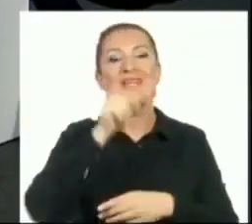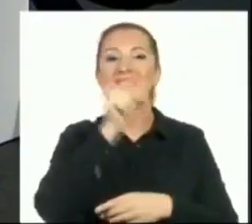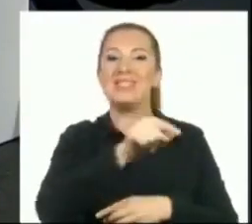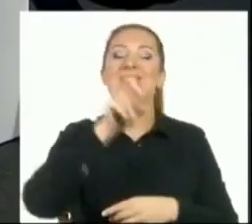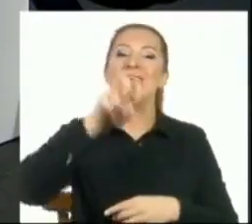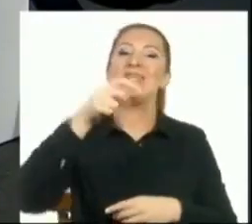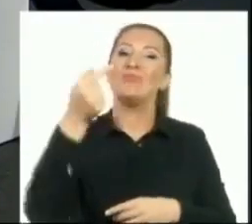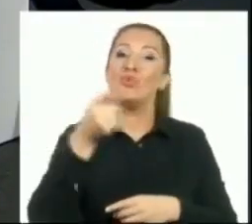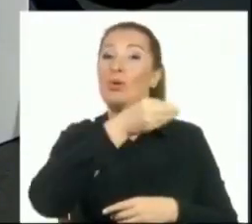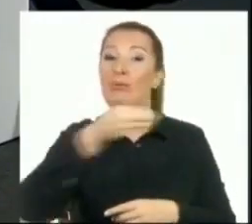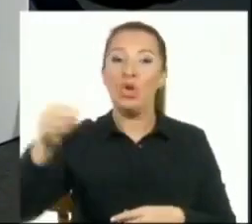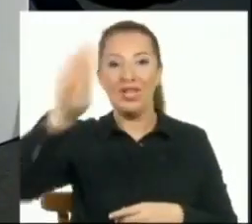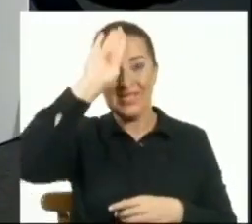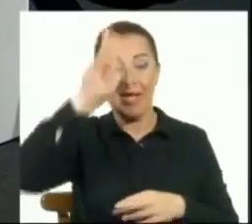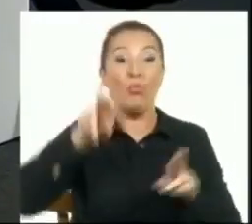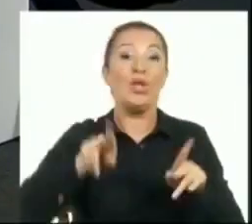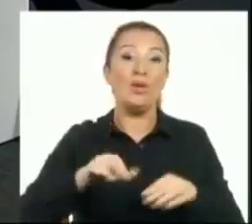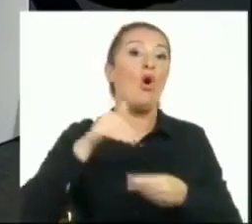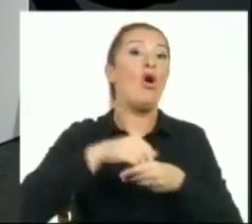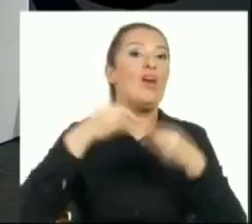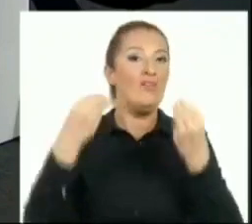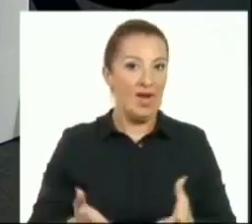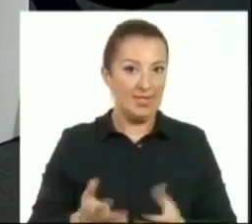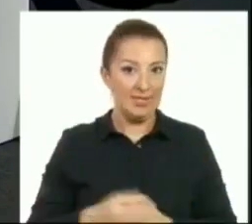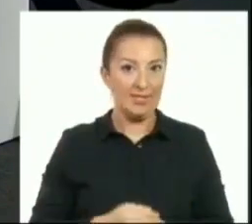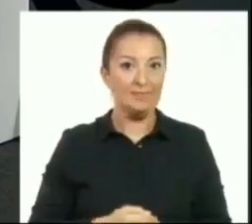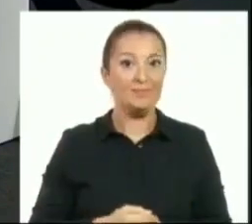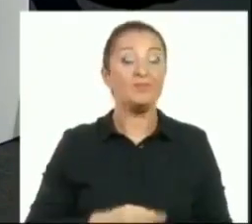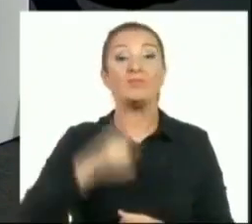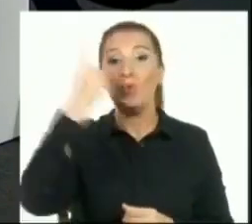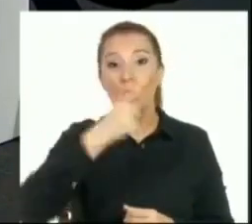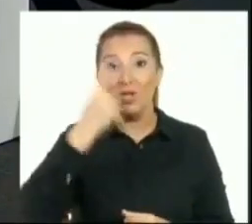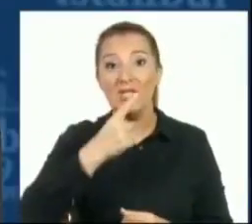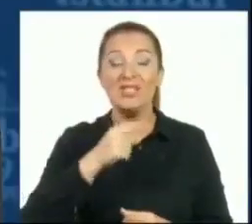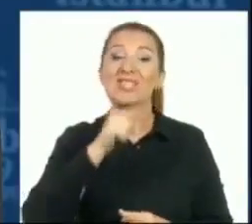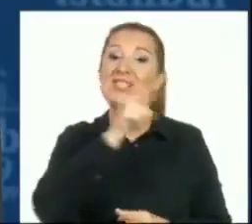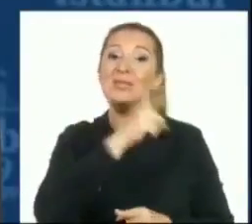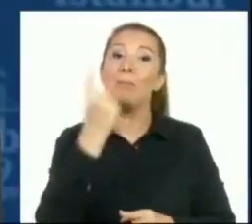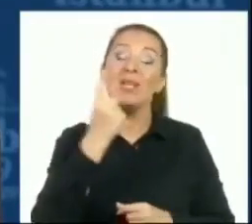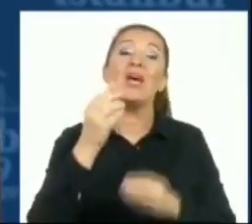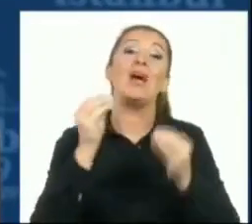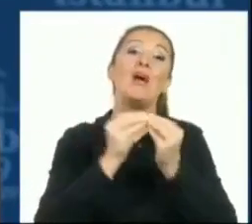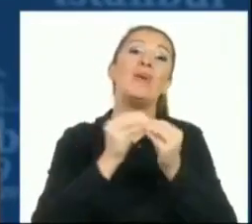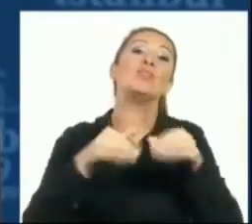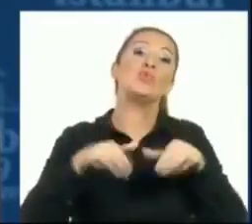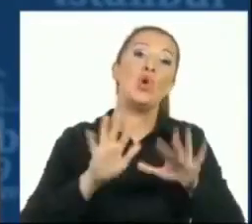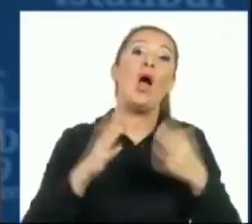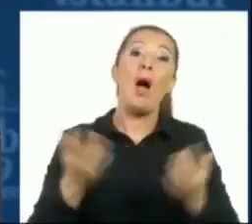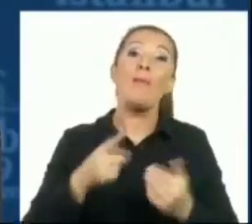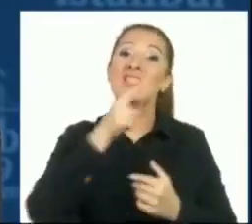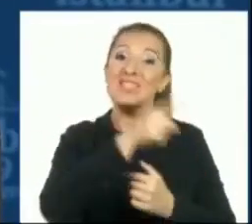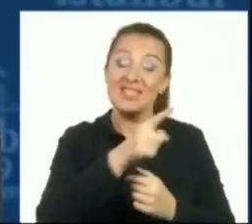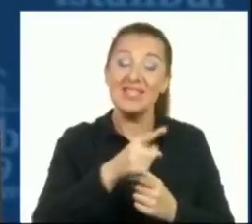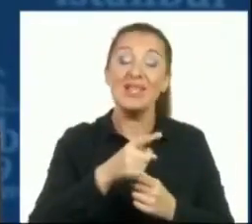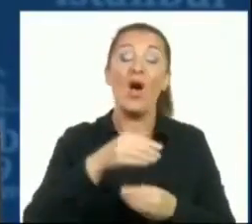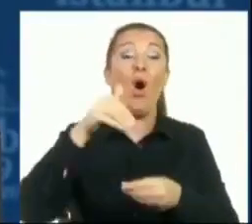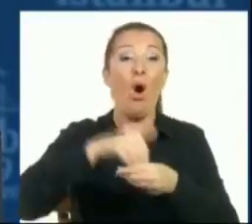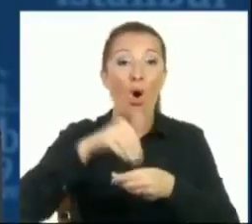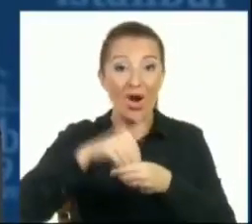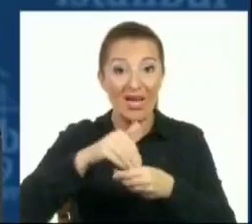İstanbullu gibi oy verdiniz. Dolayısıyla sizin bir kabahatiniz yok ama sizin oylarınız sayılırken